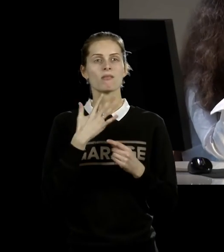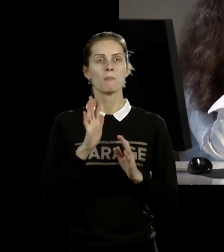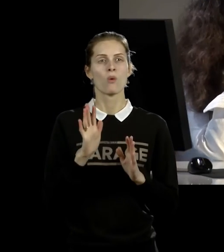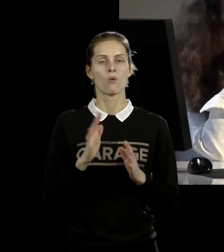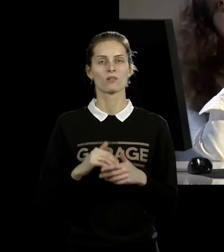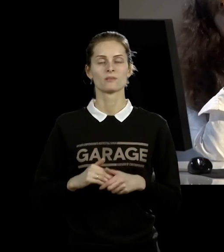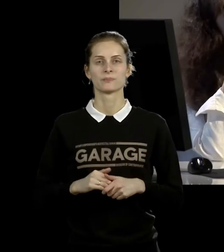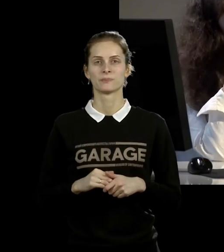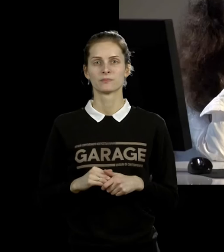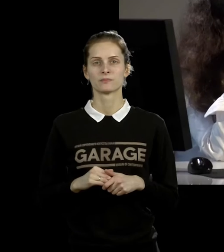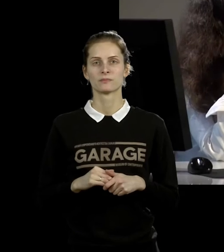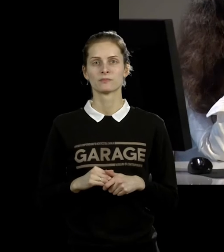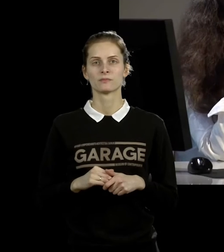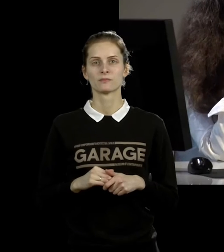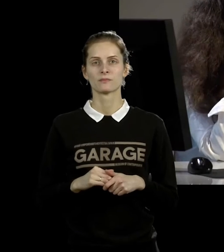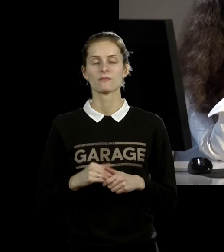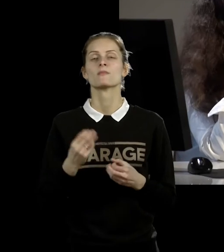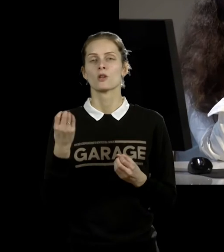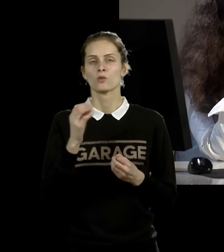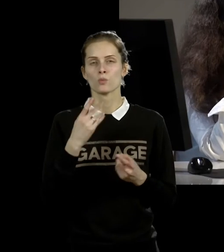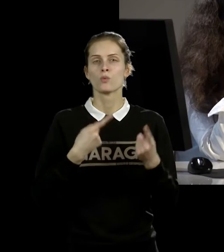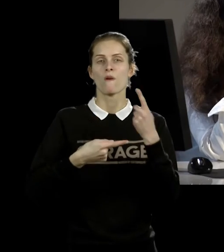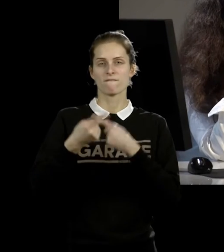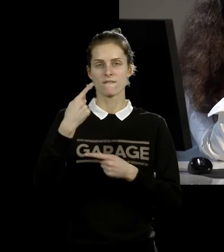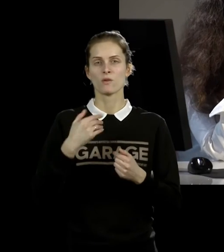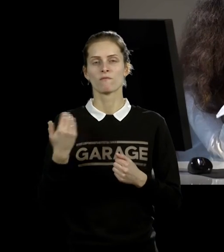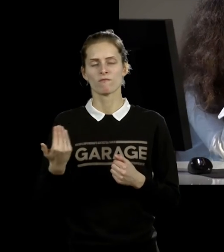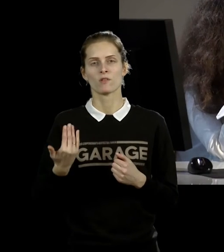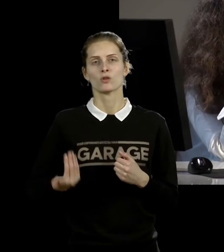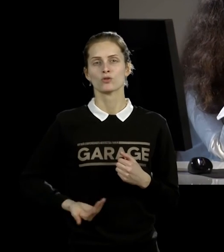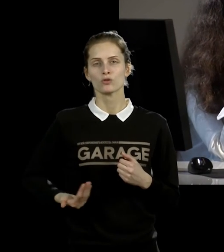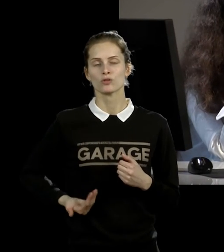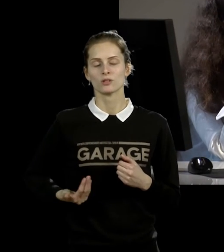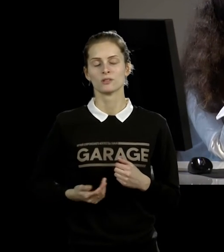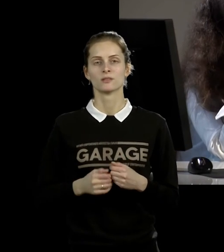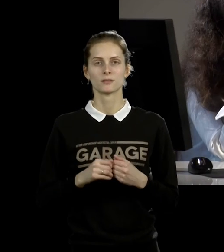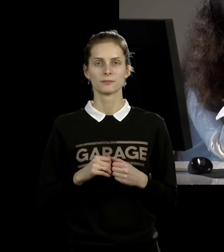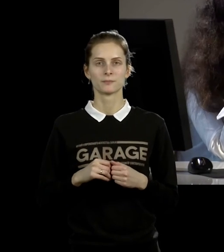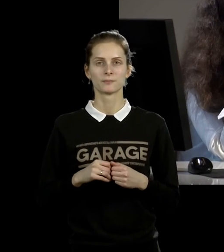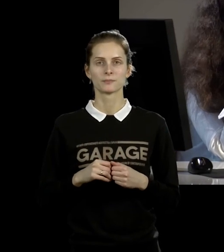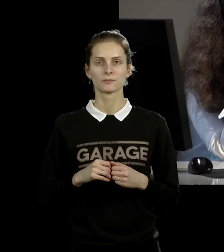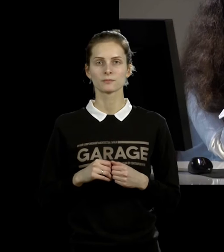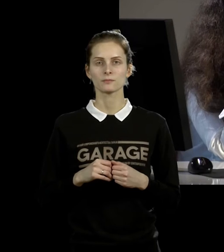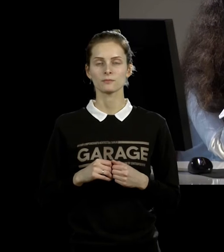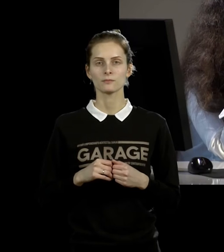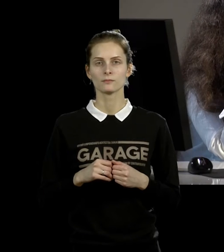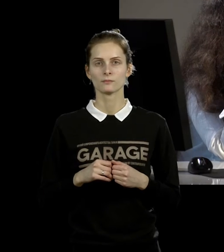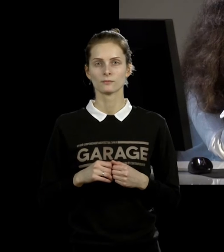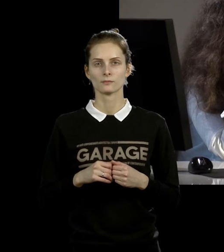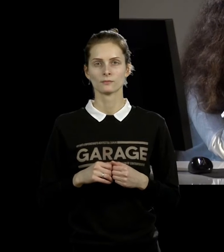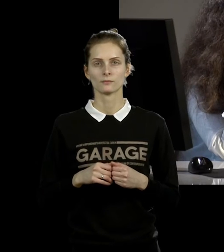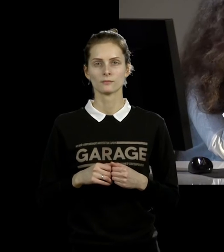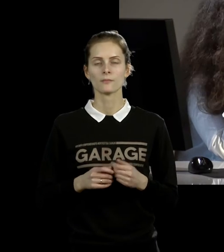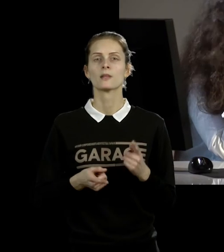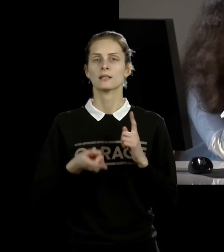Ну, так или иначе, мы вернемся к ее биографии сегодня, к ее истории, к ее произведениям. И